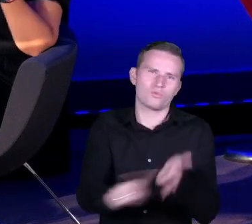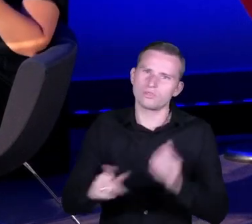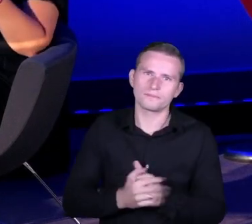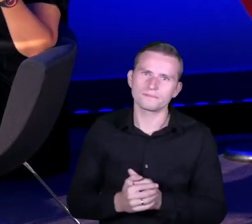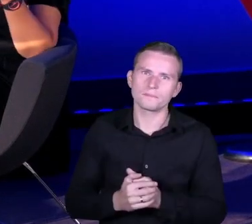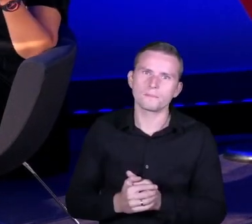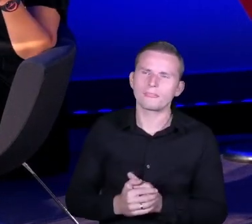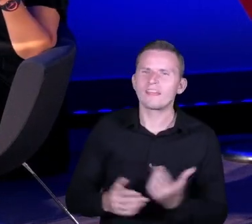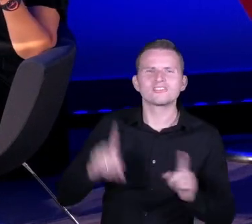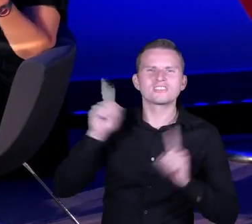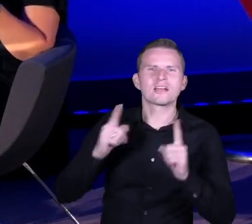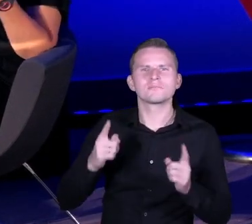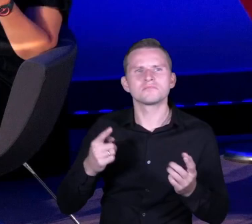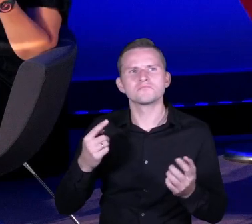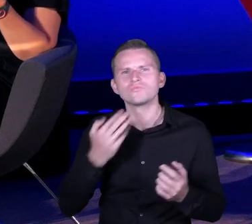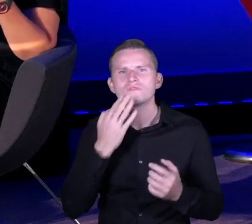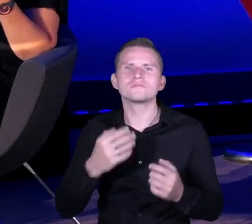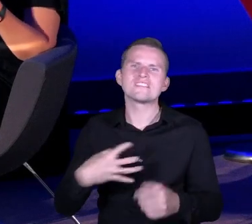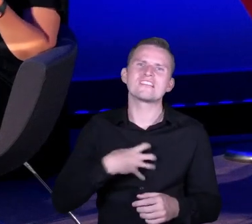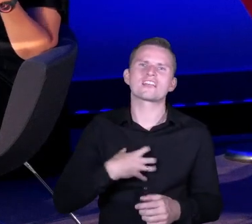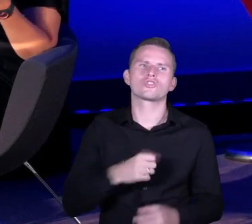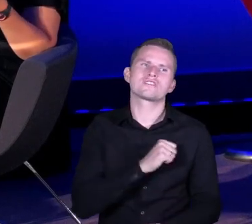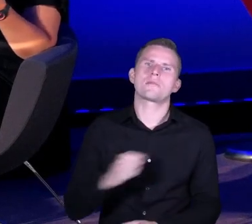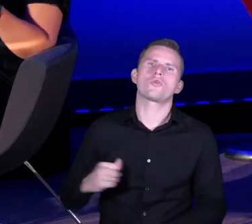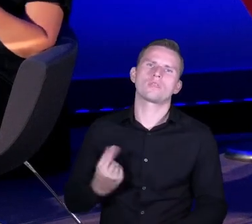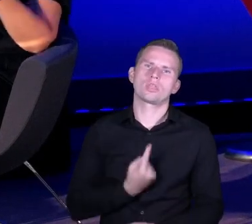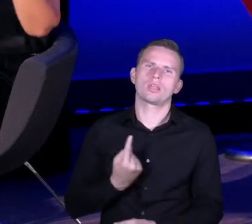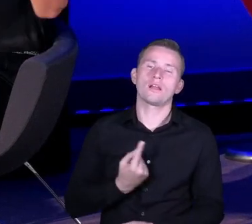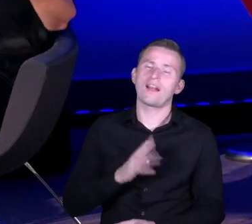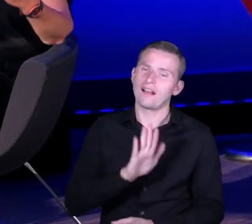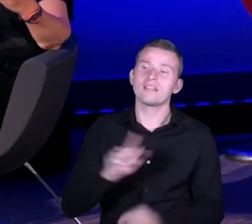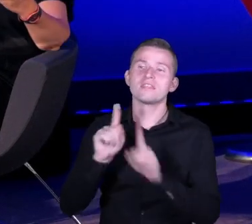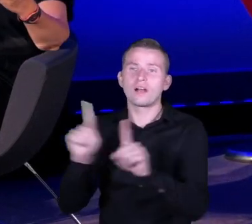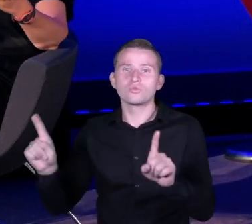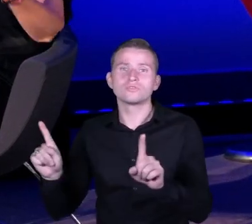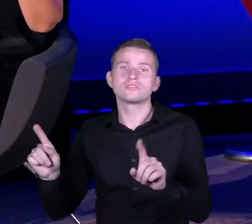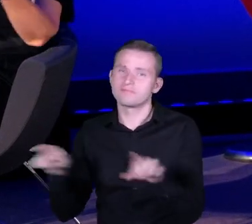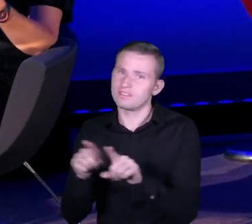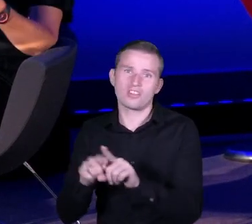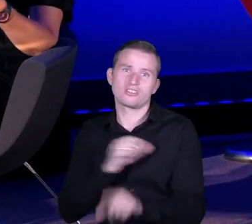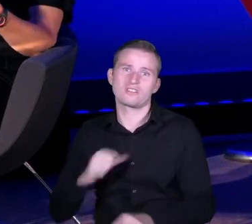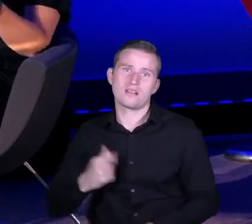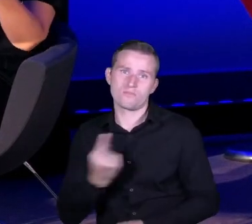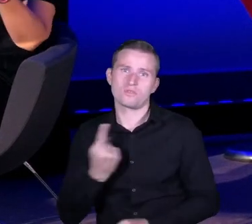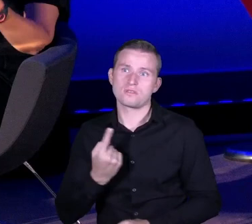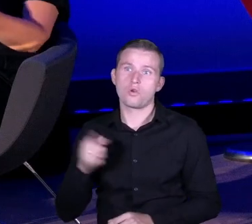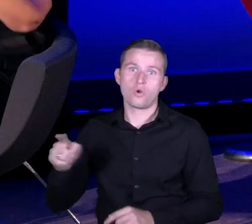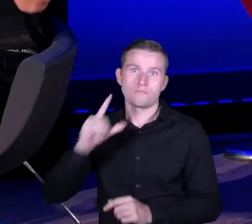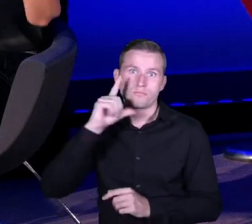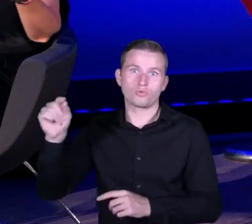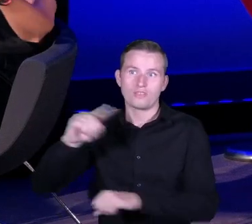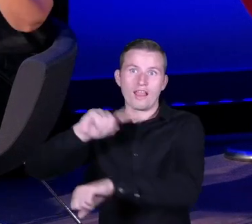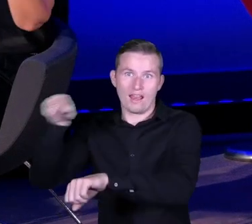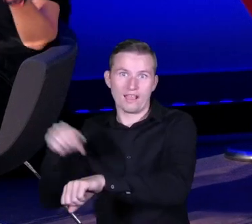samotny, ale to nie tylko dyrektor jest samotny. Samotny jest również nauczyciel czy nauczycielka, ponieważ on idzie sam na lekcję, za niej się zamykają drzwi i jest sam